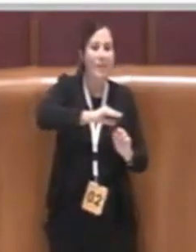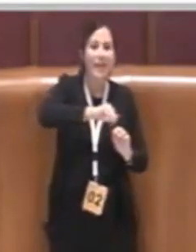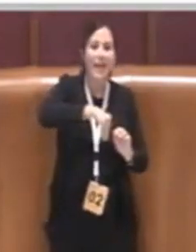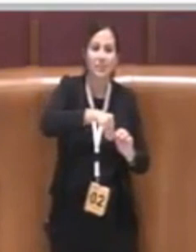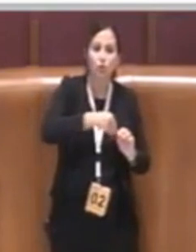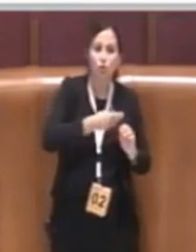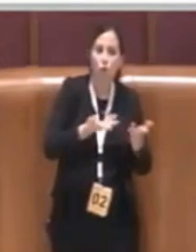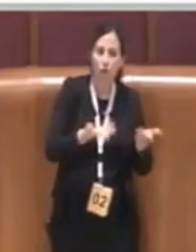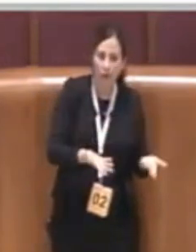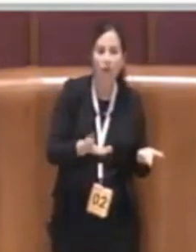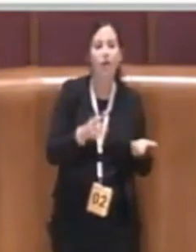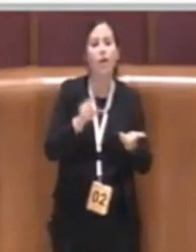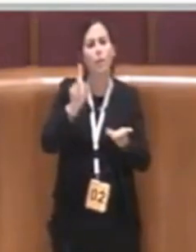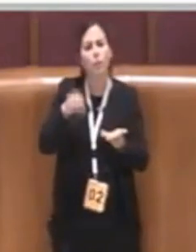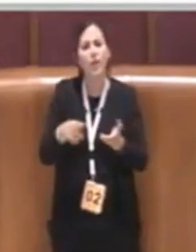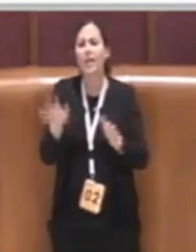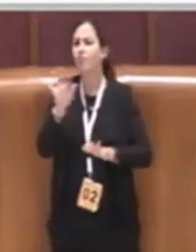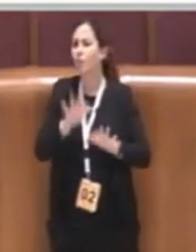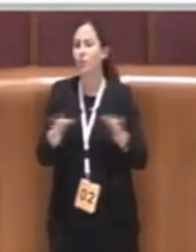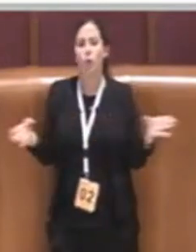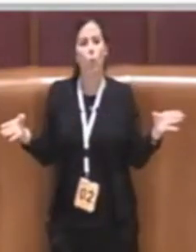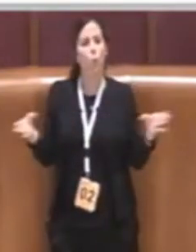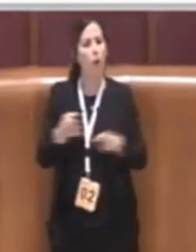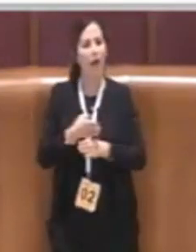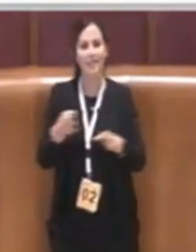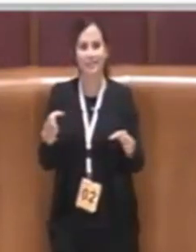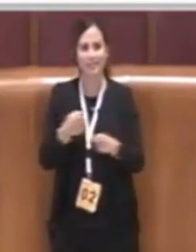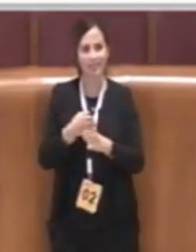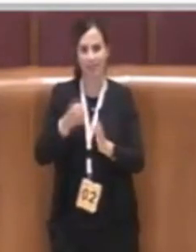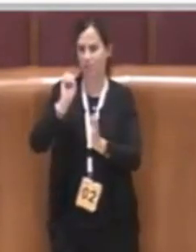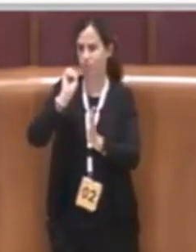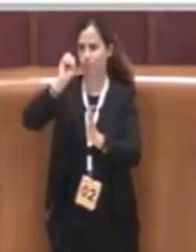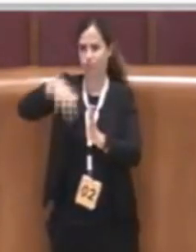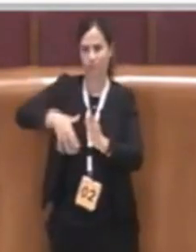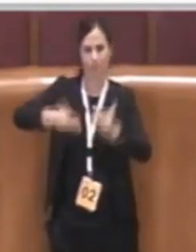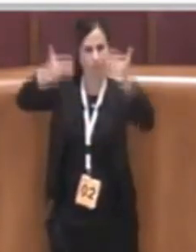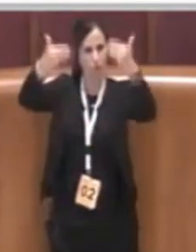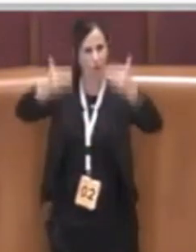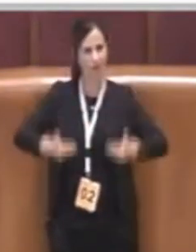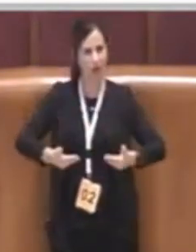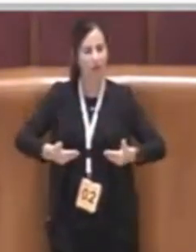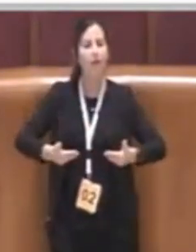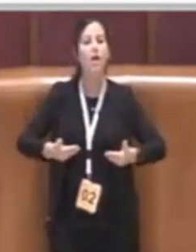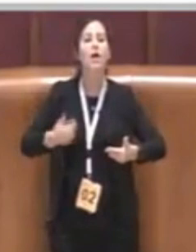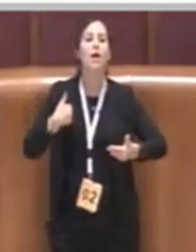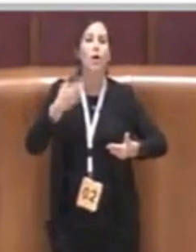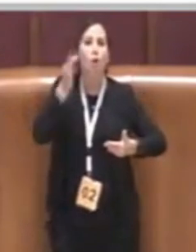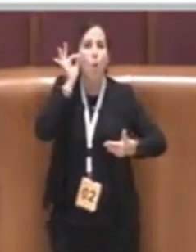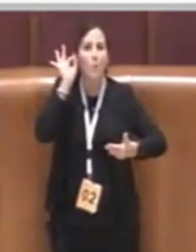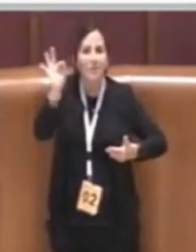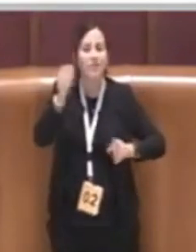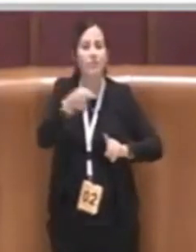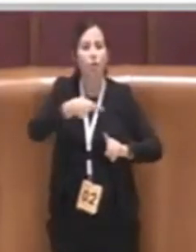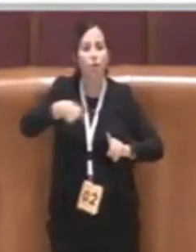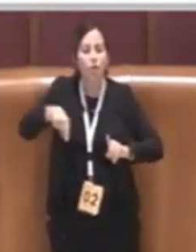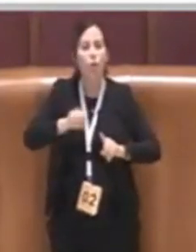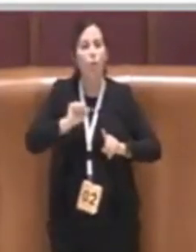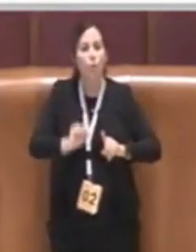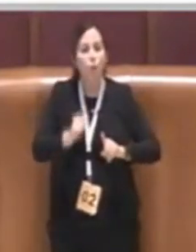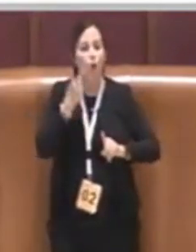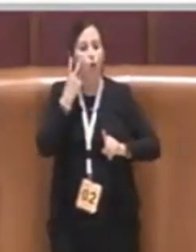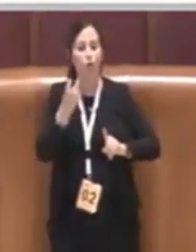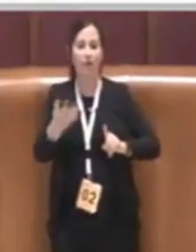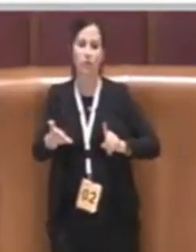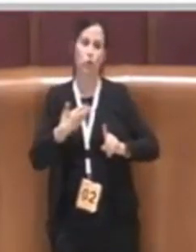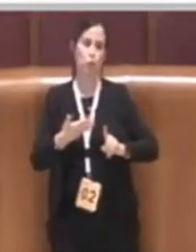documentazione utile a renderli individuabili sul territorio e che possa quindi facilitare le